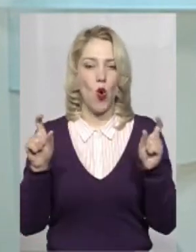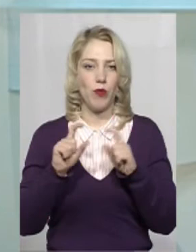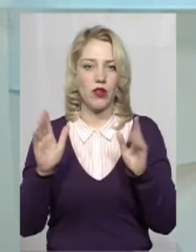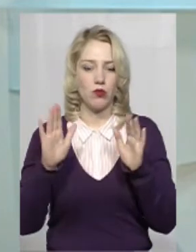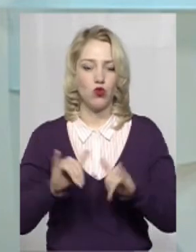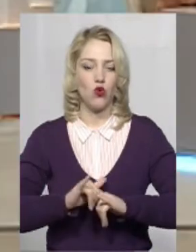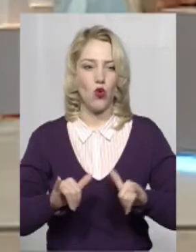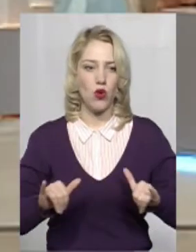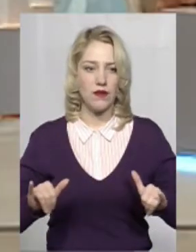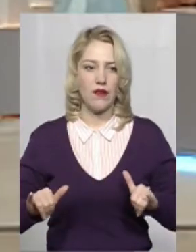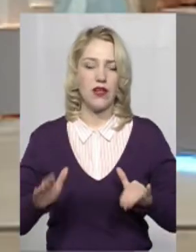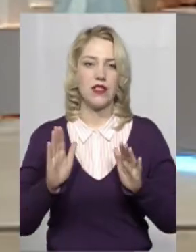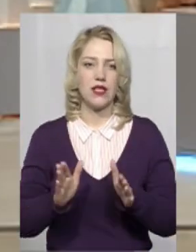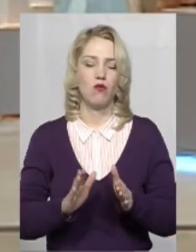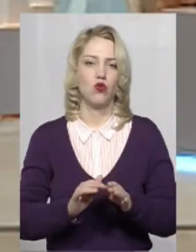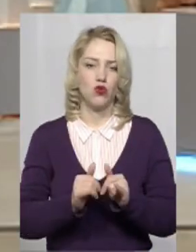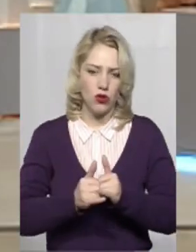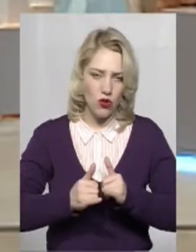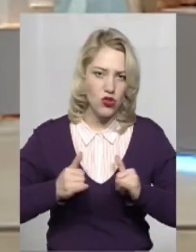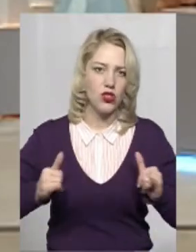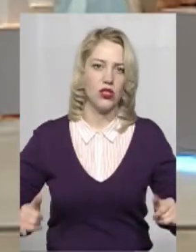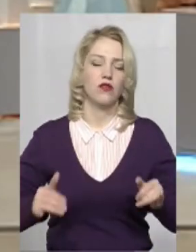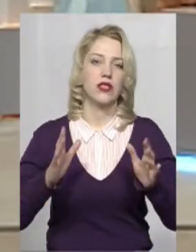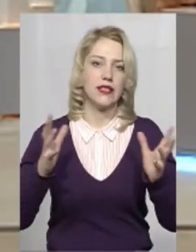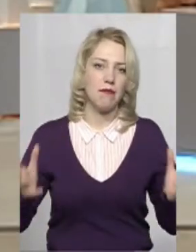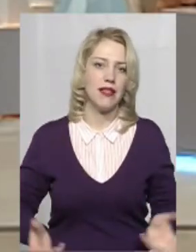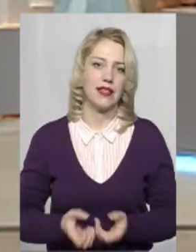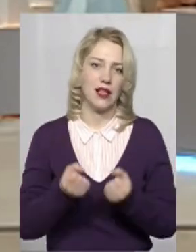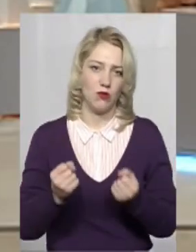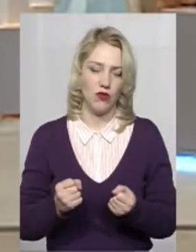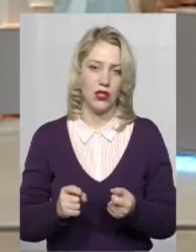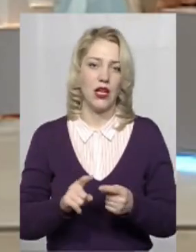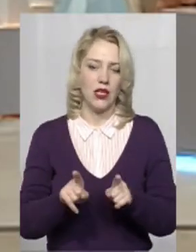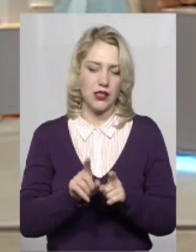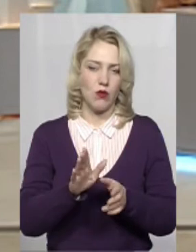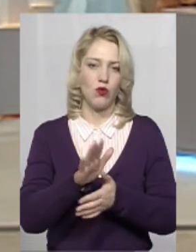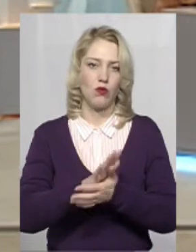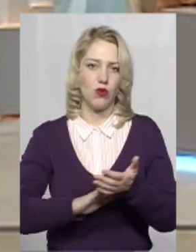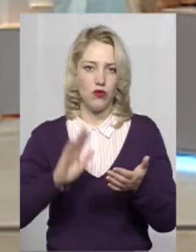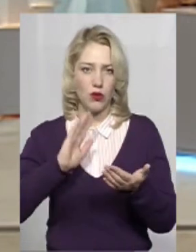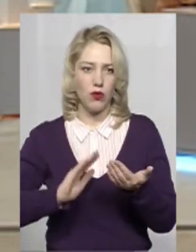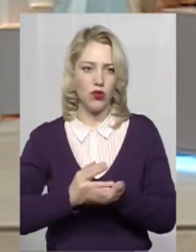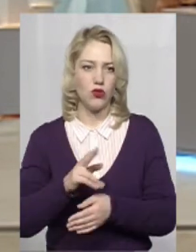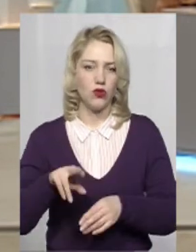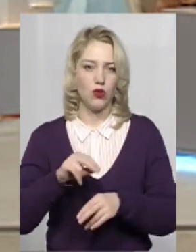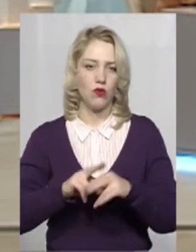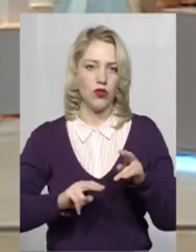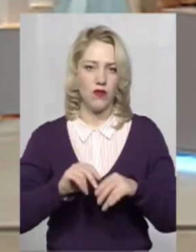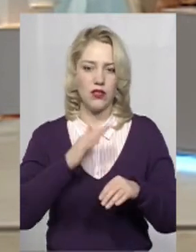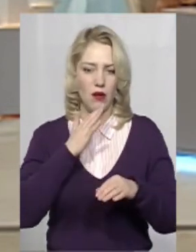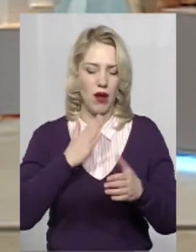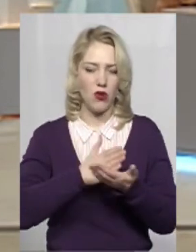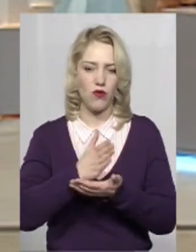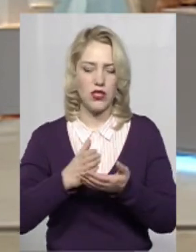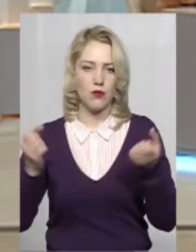будуть розвиватися, вони будуть розширюватися і підтримуватися. Так само і буде продовжена політика щодо будівництва багатофункціональних